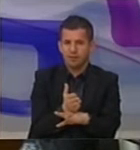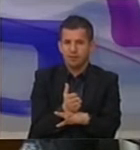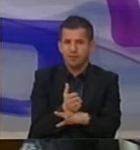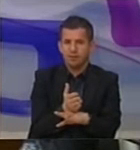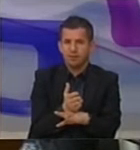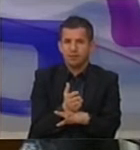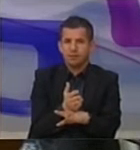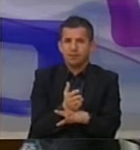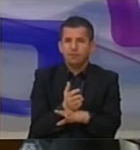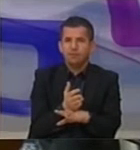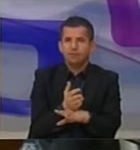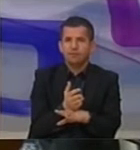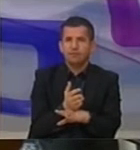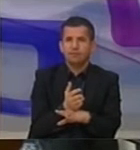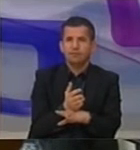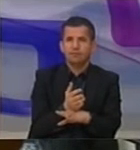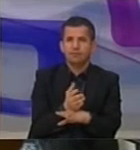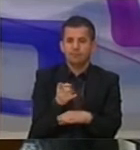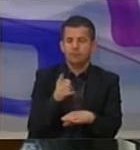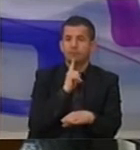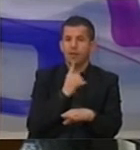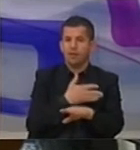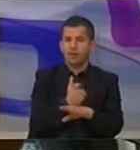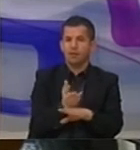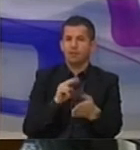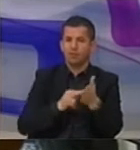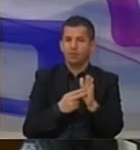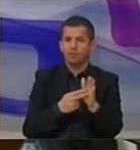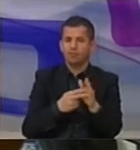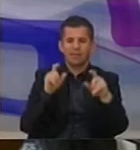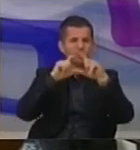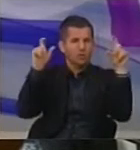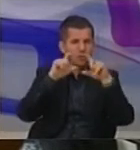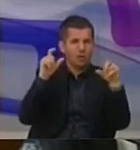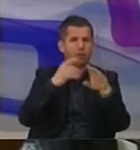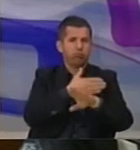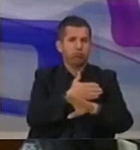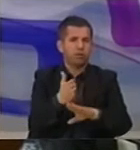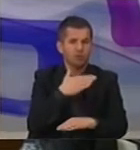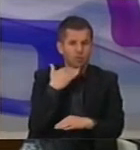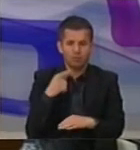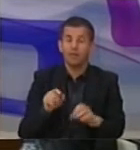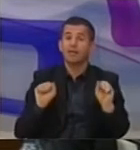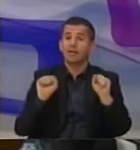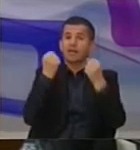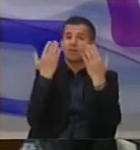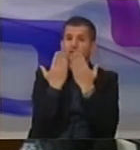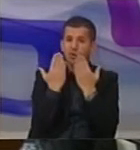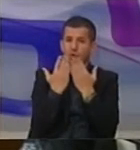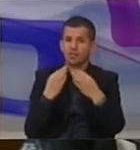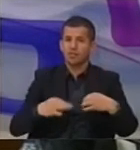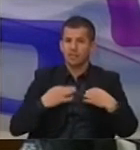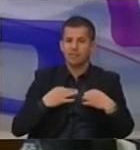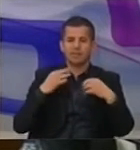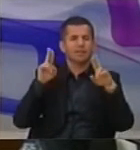e cila ishte një kriz e thelë dhe e gjatë institucionale, me greva në arsim shëndetsi,